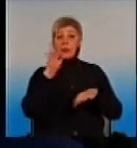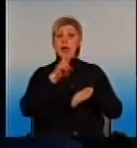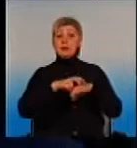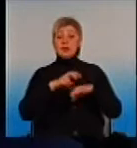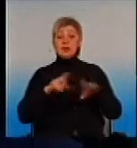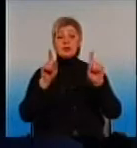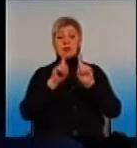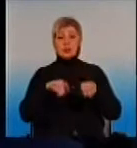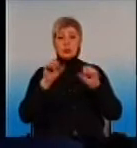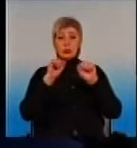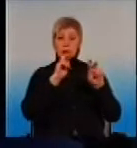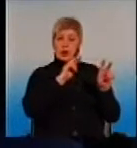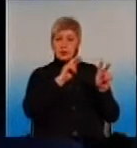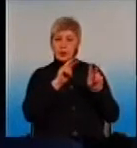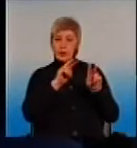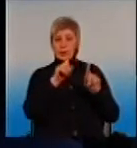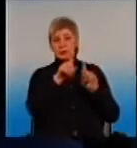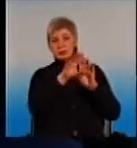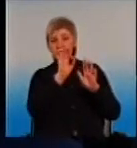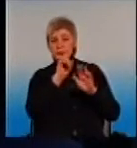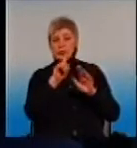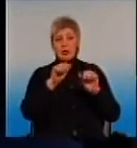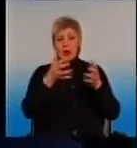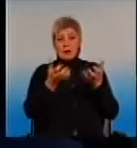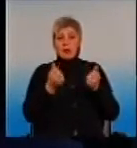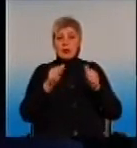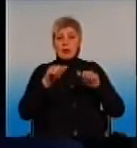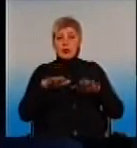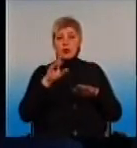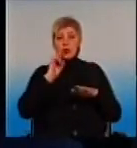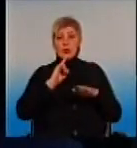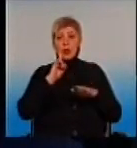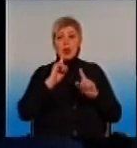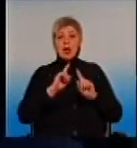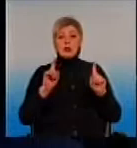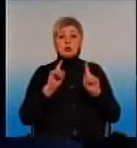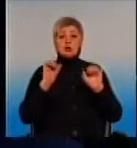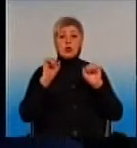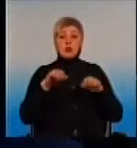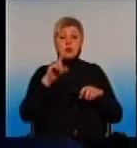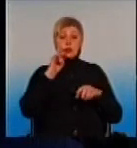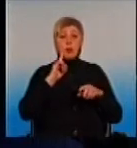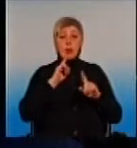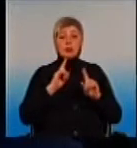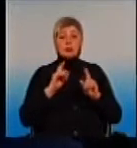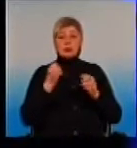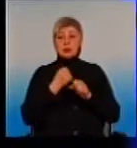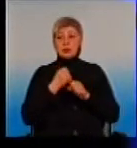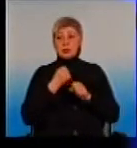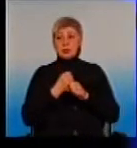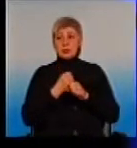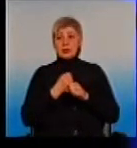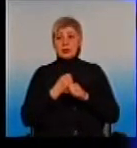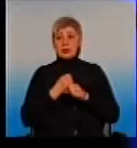Вибирати, присматриватися, приймати рішення. Що можна поки що зробити? Для цього